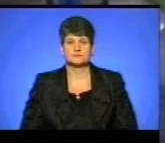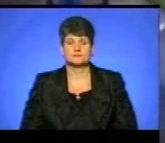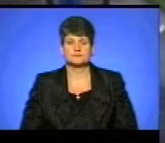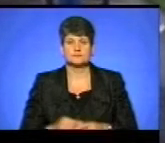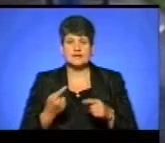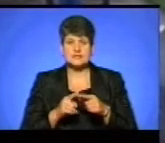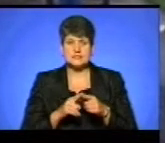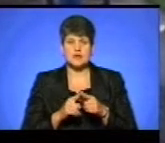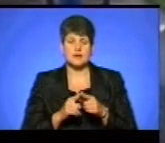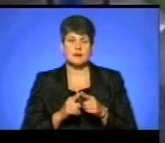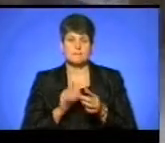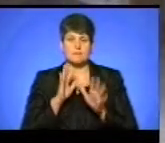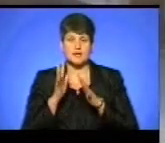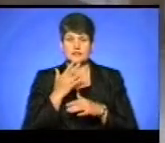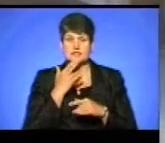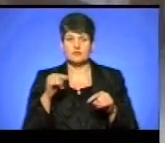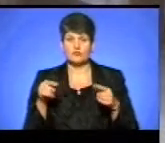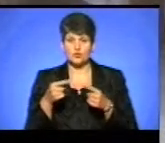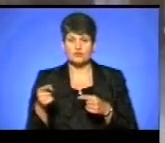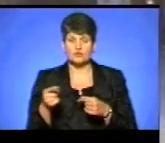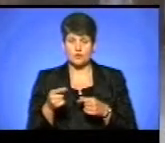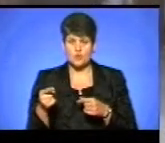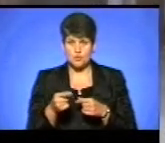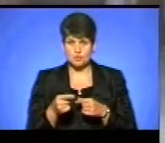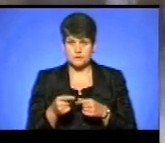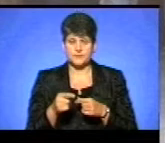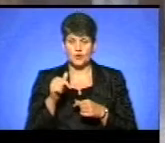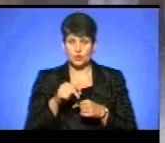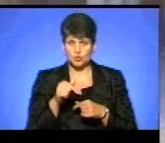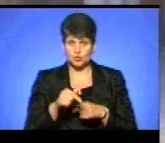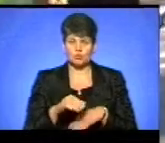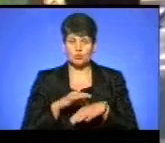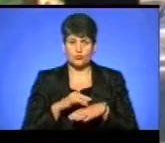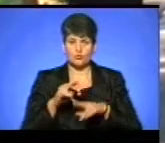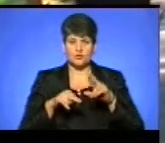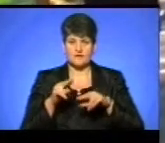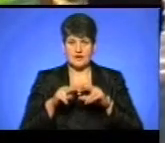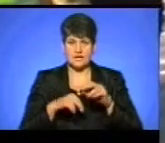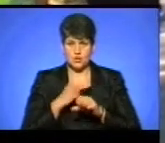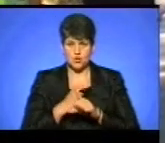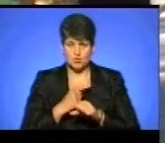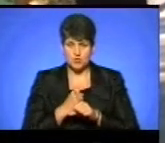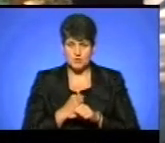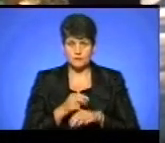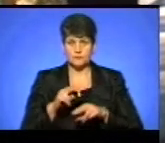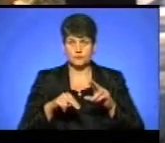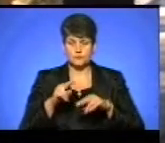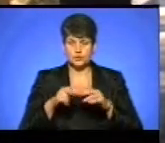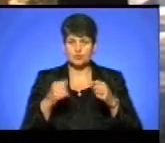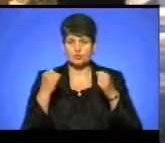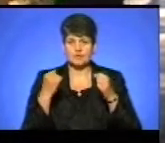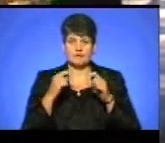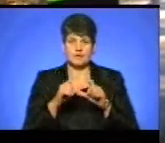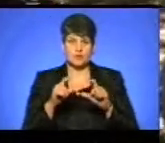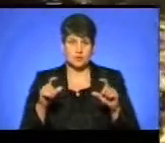Це парк національного відродження у Тернополі. Тут проводять будівельні роботи. Зводять спортивний